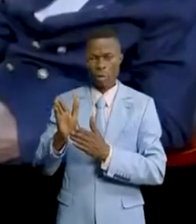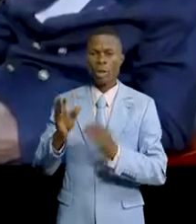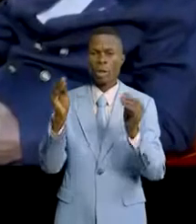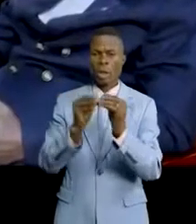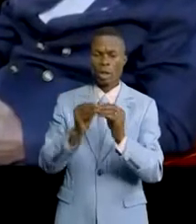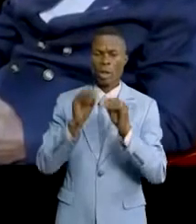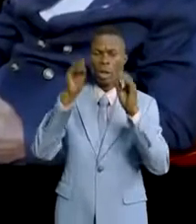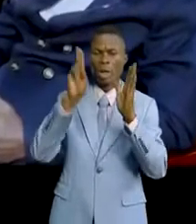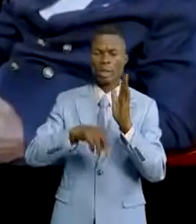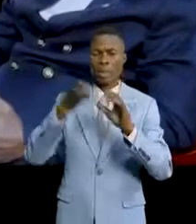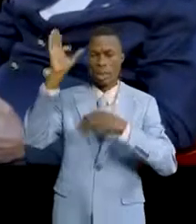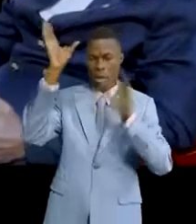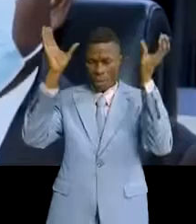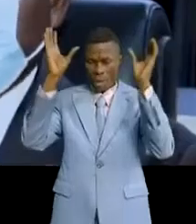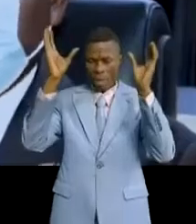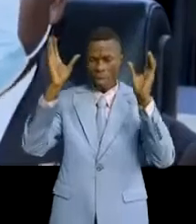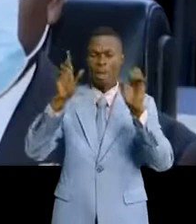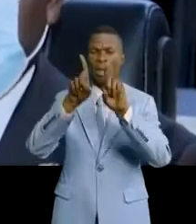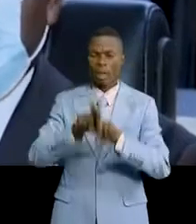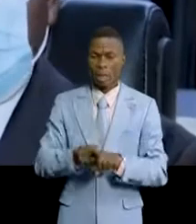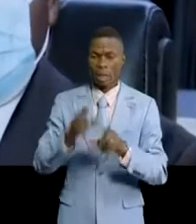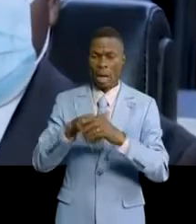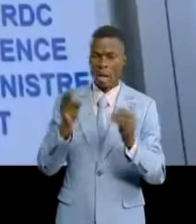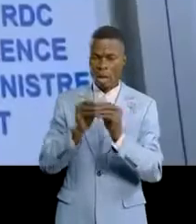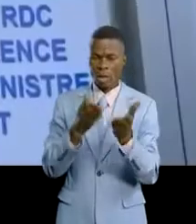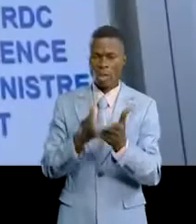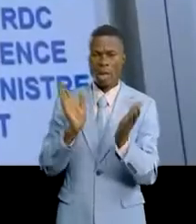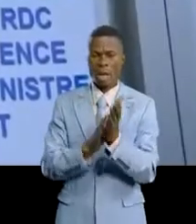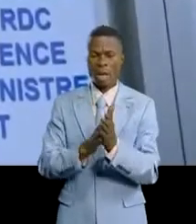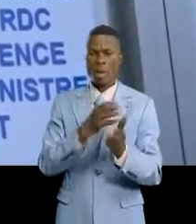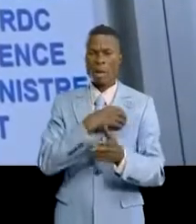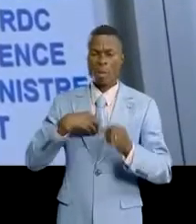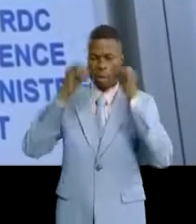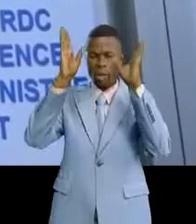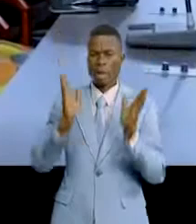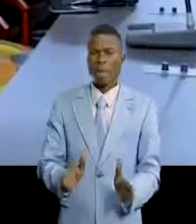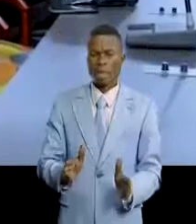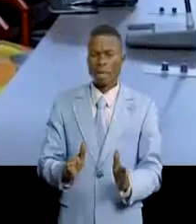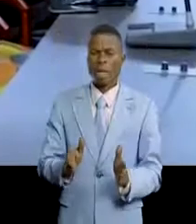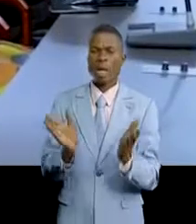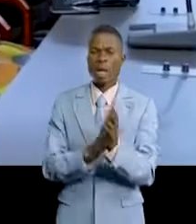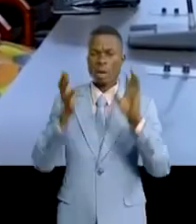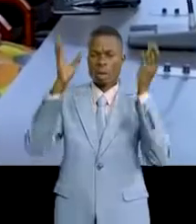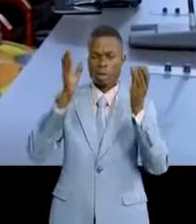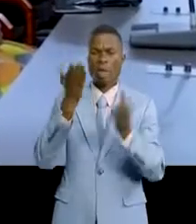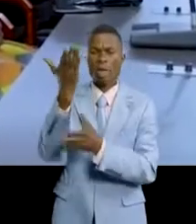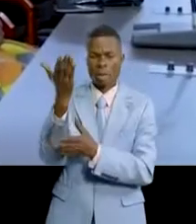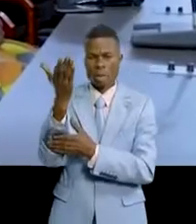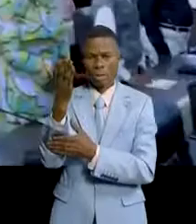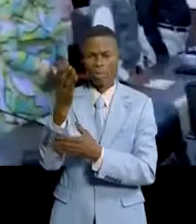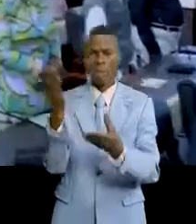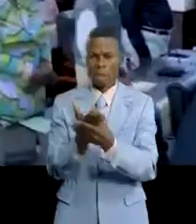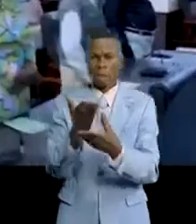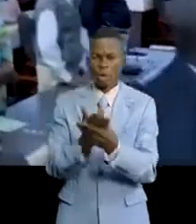sur l'enseignement maternel à l'issue des lacquelles les écoles et les éducatrices de la maternelle avaient formulé la demande de manuels